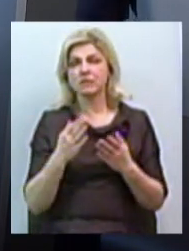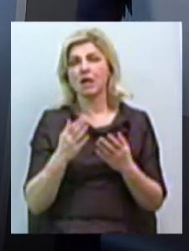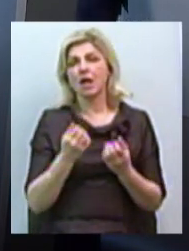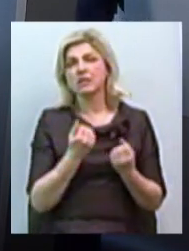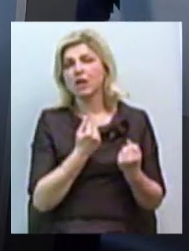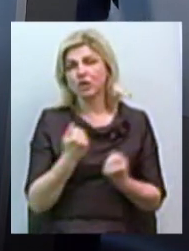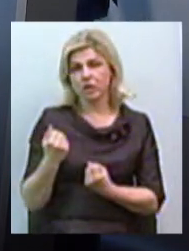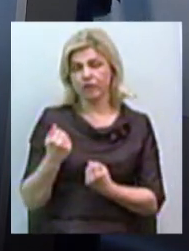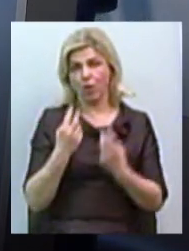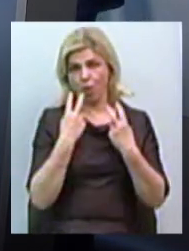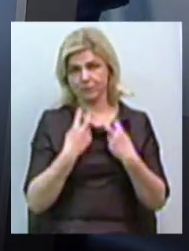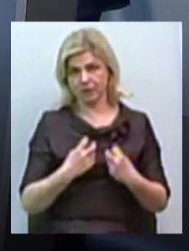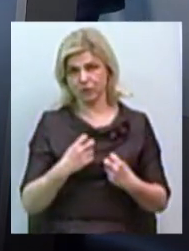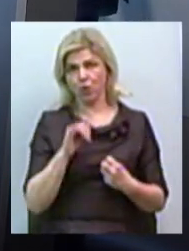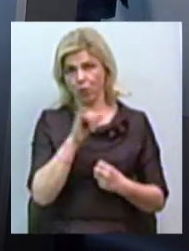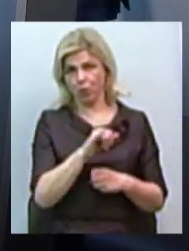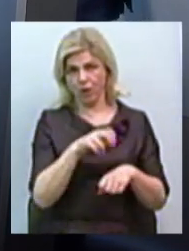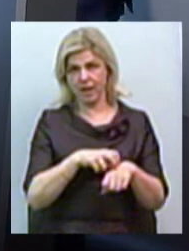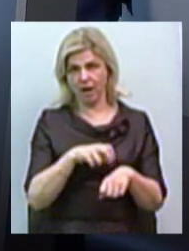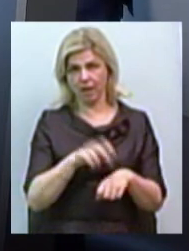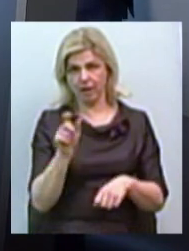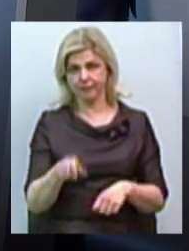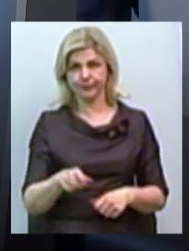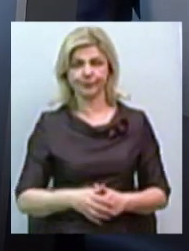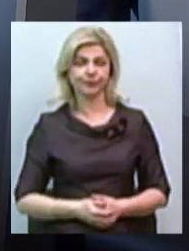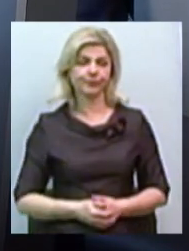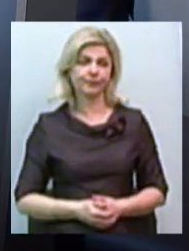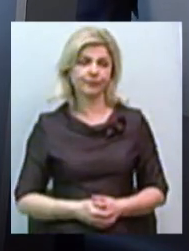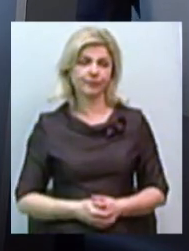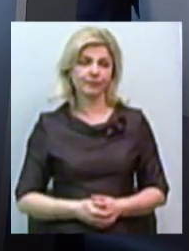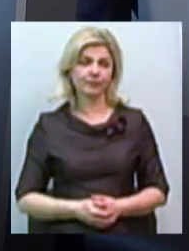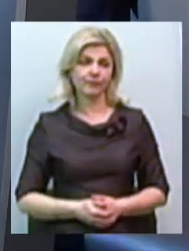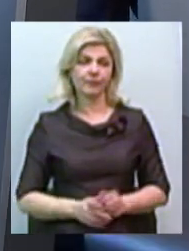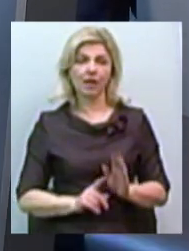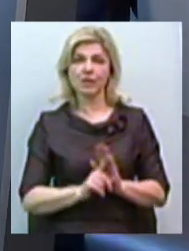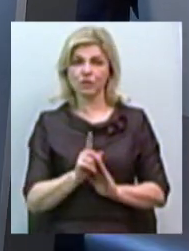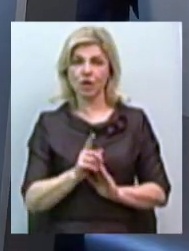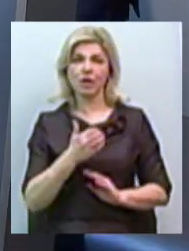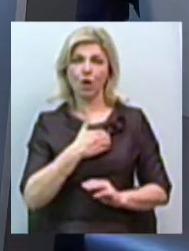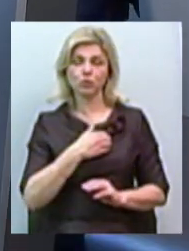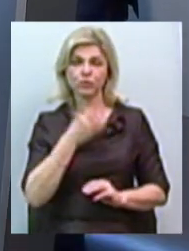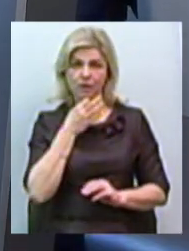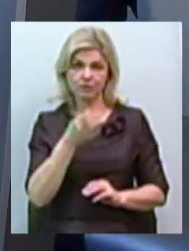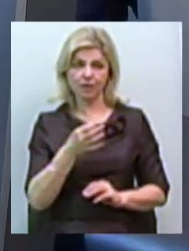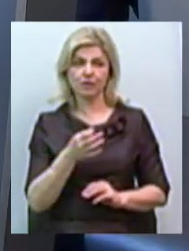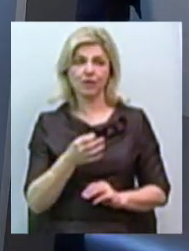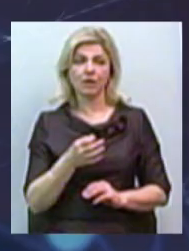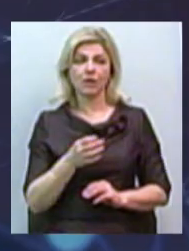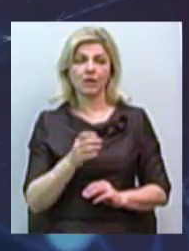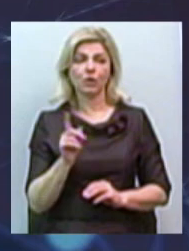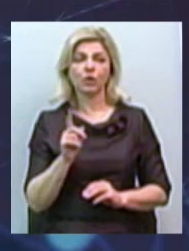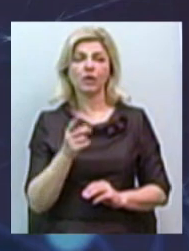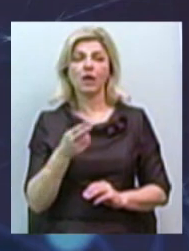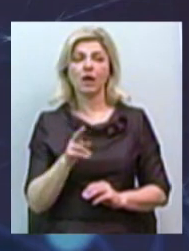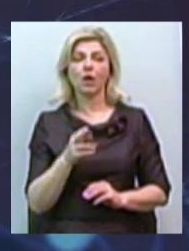обстеження у лікаря? Ну, я вначале хочу сказати, для чого у нас віделені